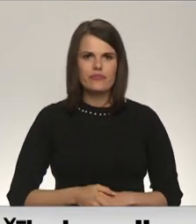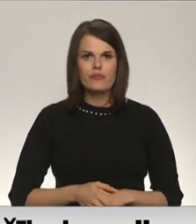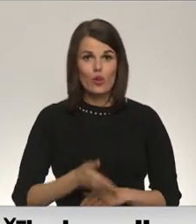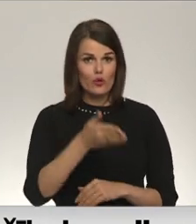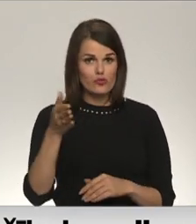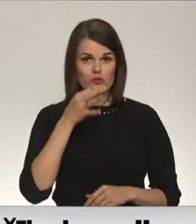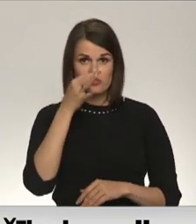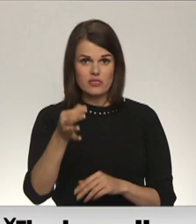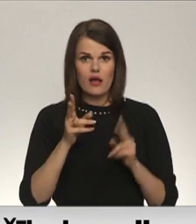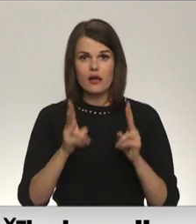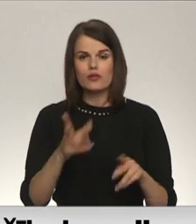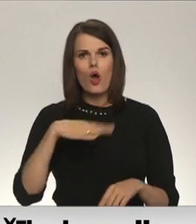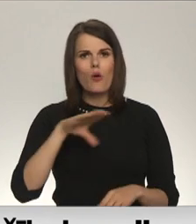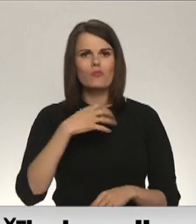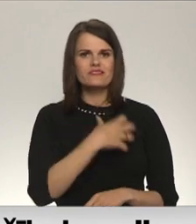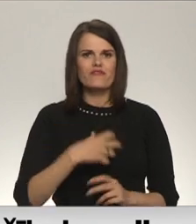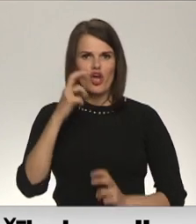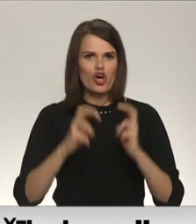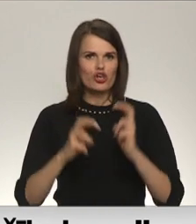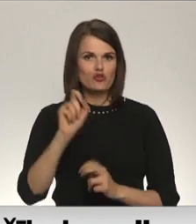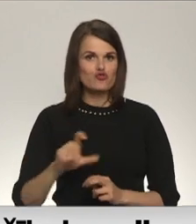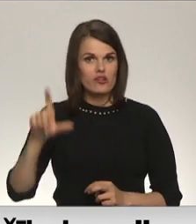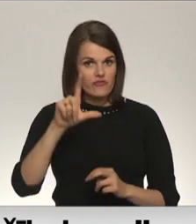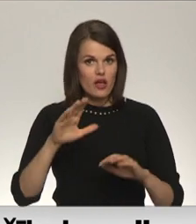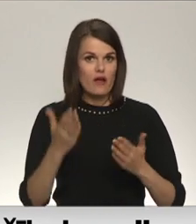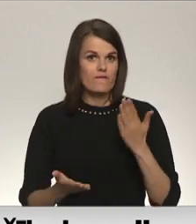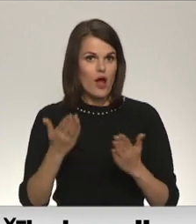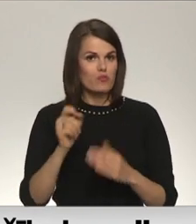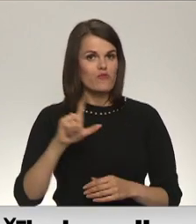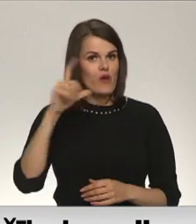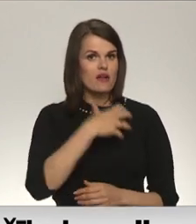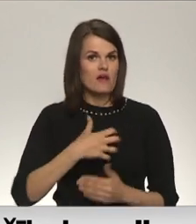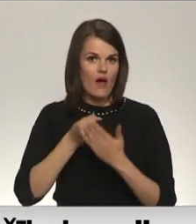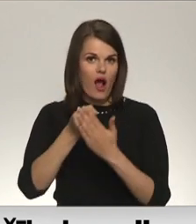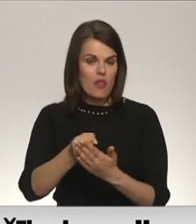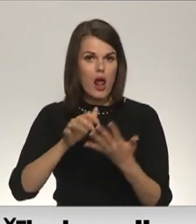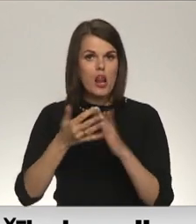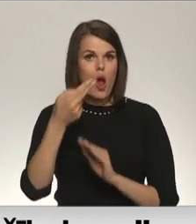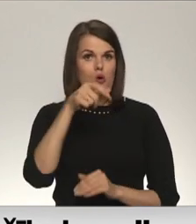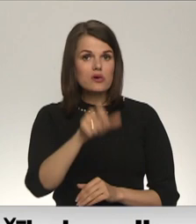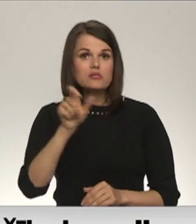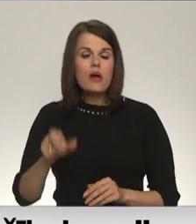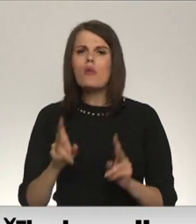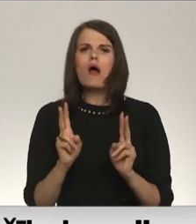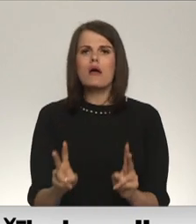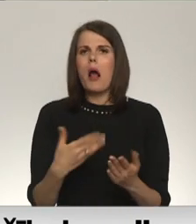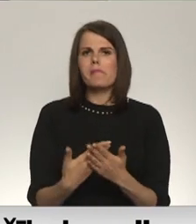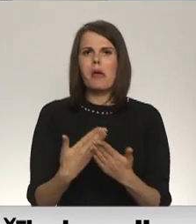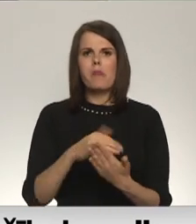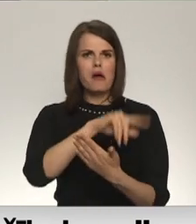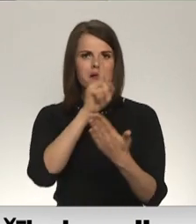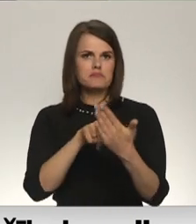Jūs sakāt, ka mums ir jāražo vairāk, varbūt mums ir arī vairāk jāatbalsta lauksaimnieki. Un ja jā, tad kādā veidā?